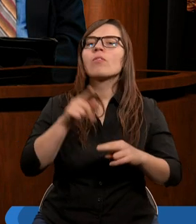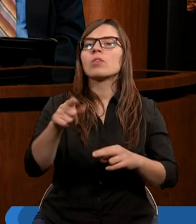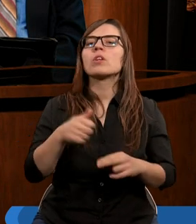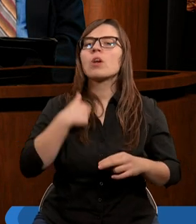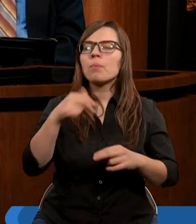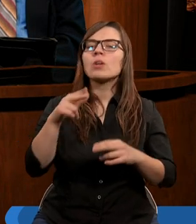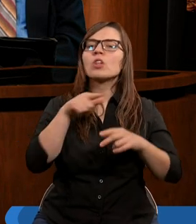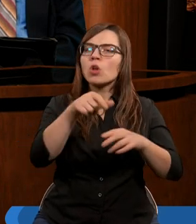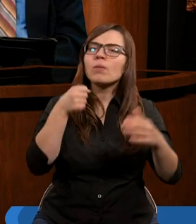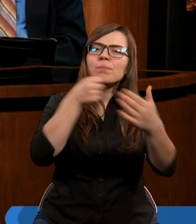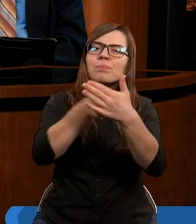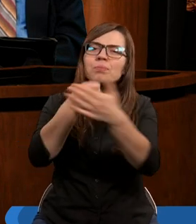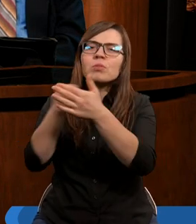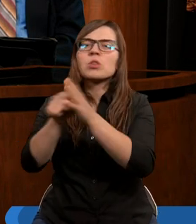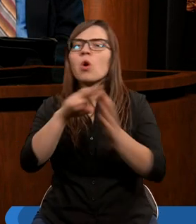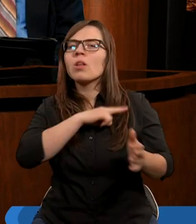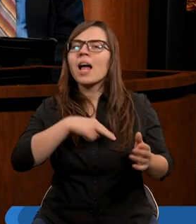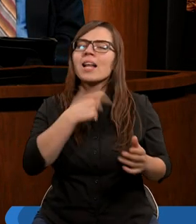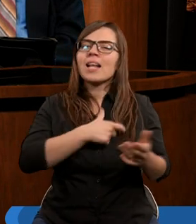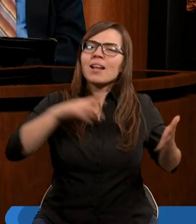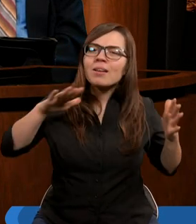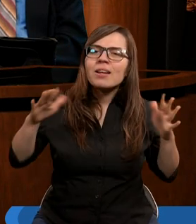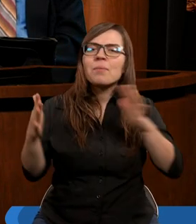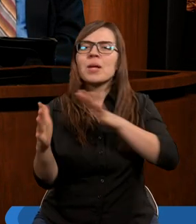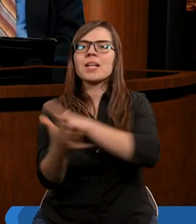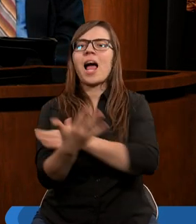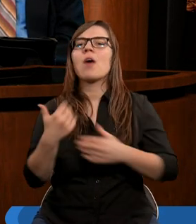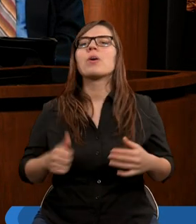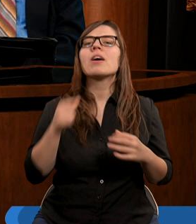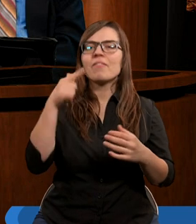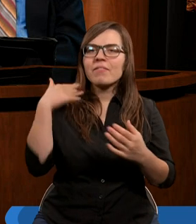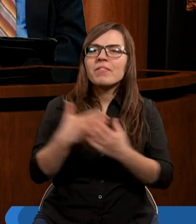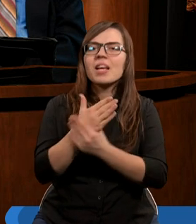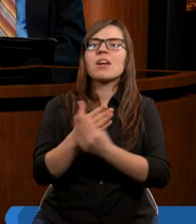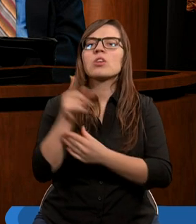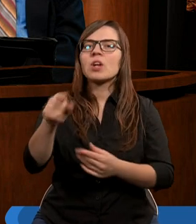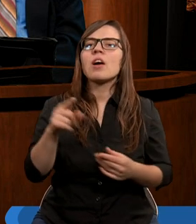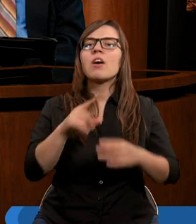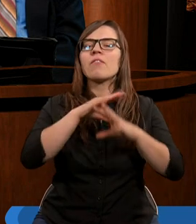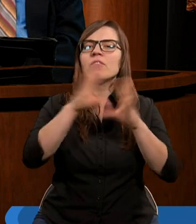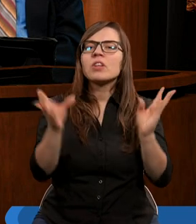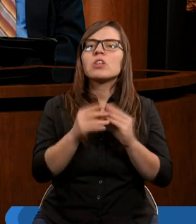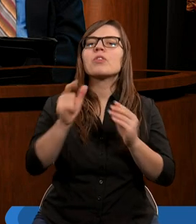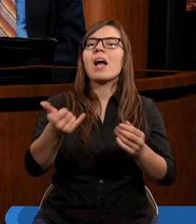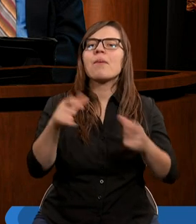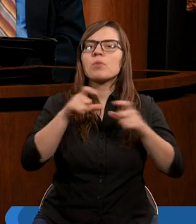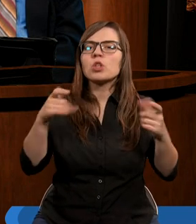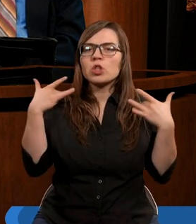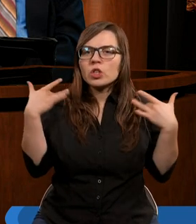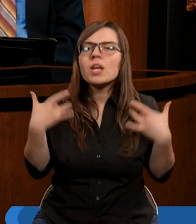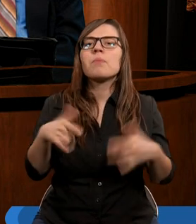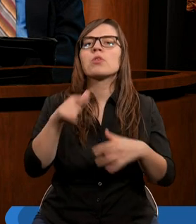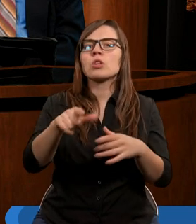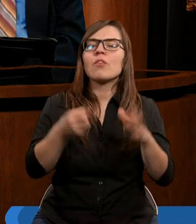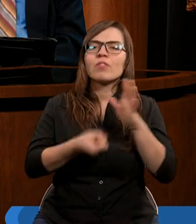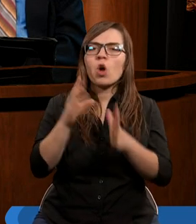Twoje słowo dotarło do naszych serc i przemieniało je. A wierząc, że spełnisz to, dziękujemy Ci za to.